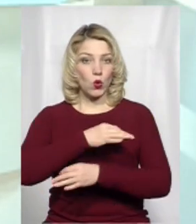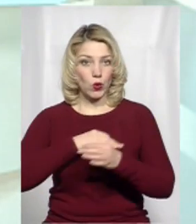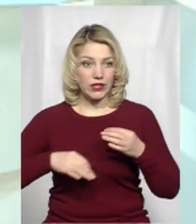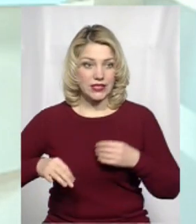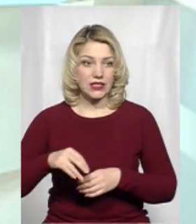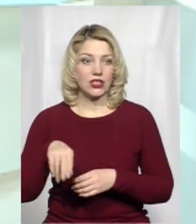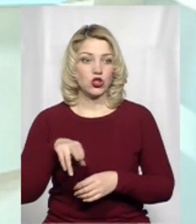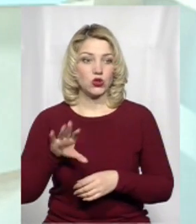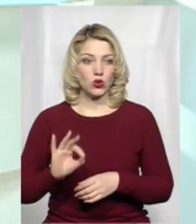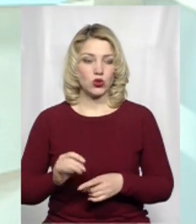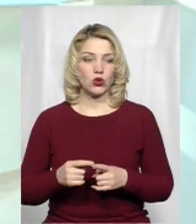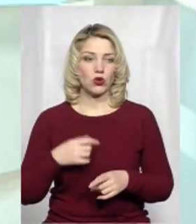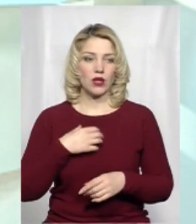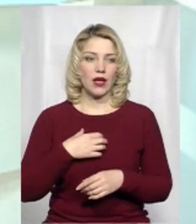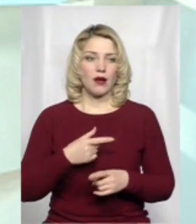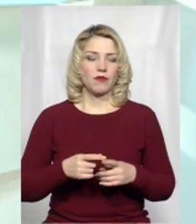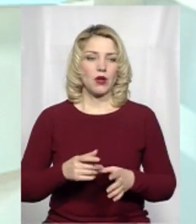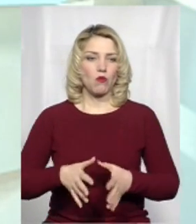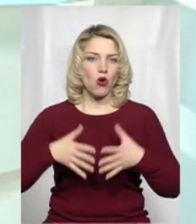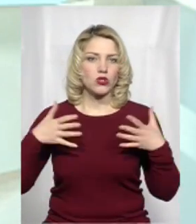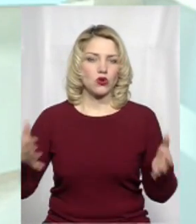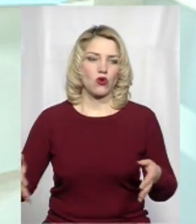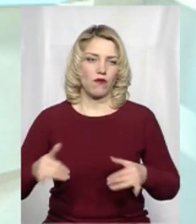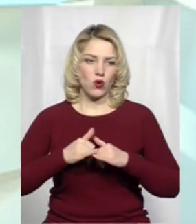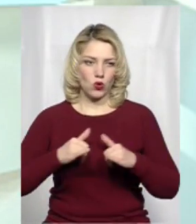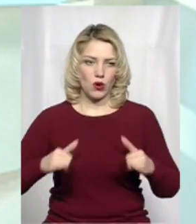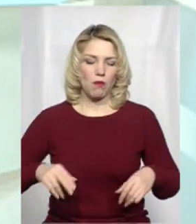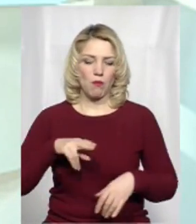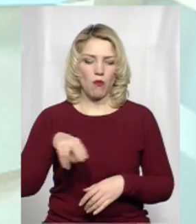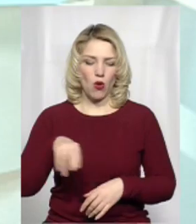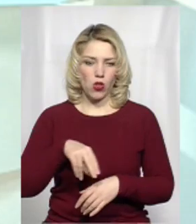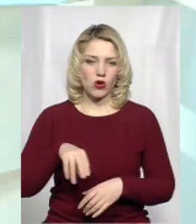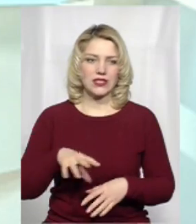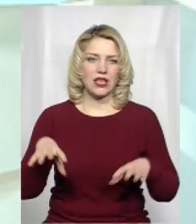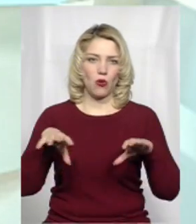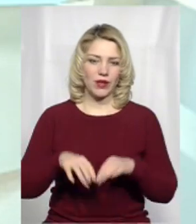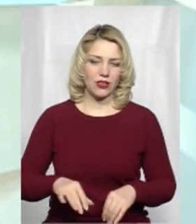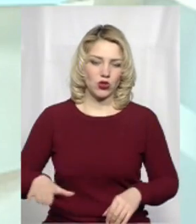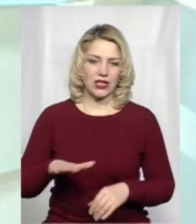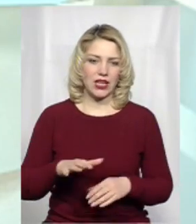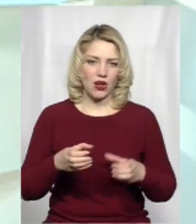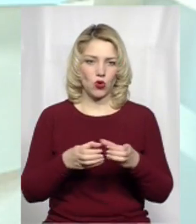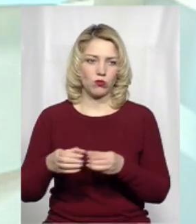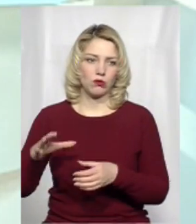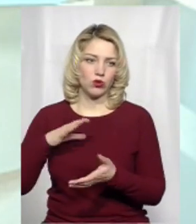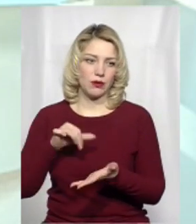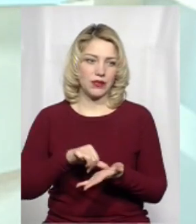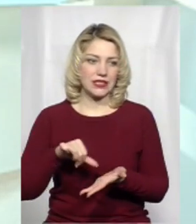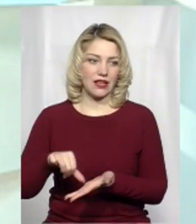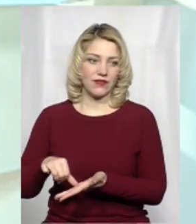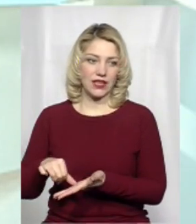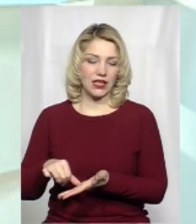щодо ключового сценарію просторового розвитку Полонської об'єднаної територіальної громади. Були представники